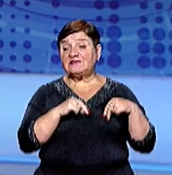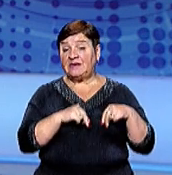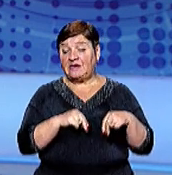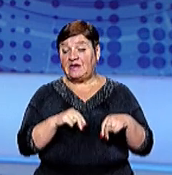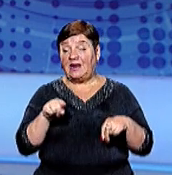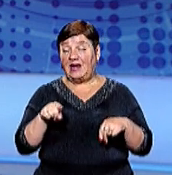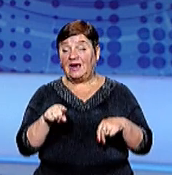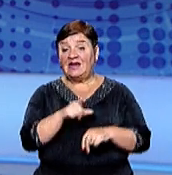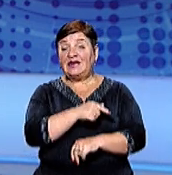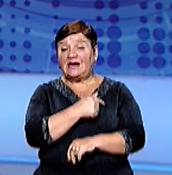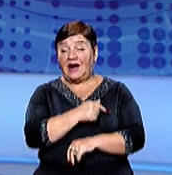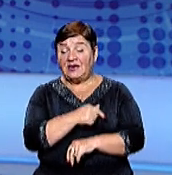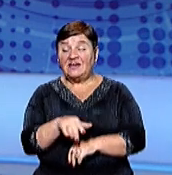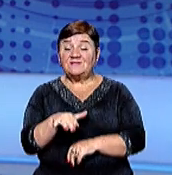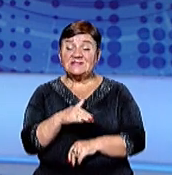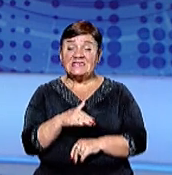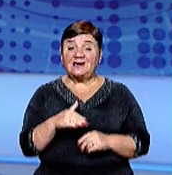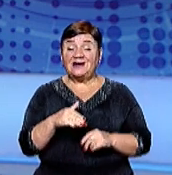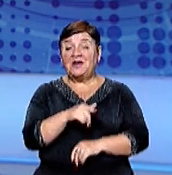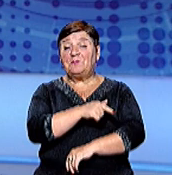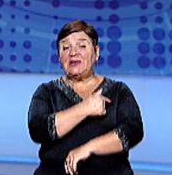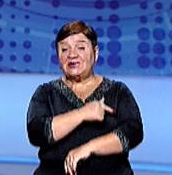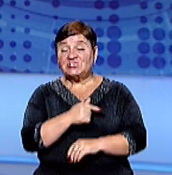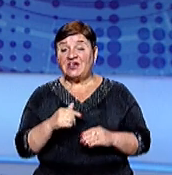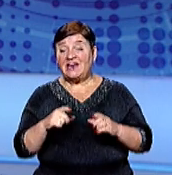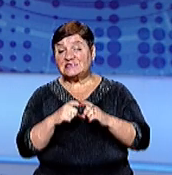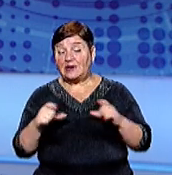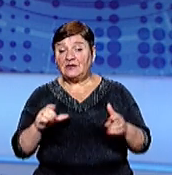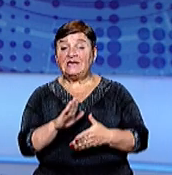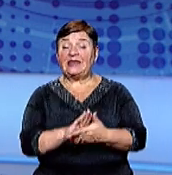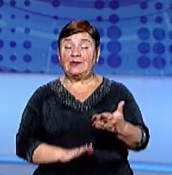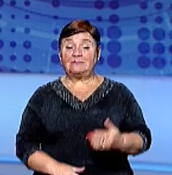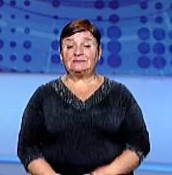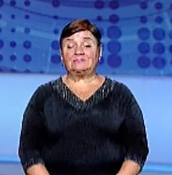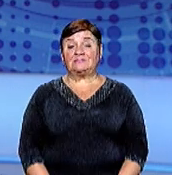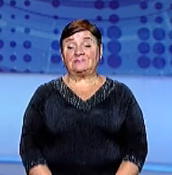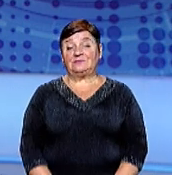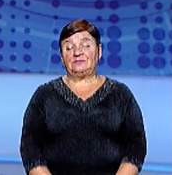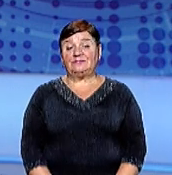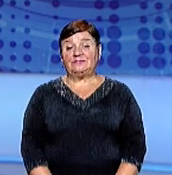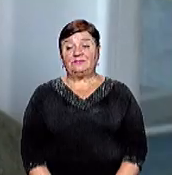станції та лікарі всіх медичних закладів області Детальніше в сюжеті Діани Фуско